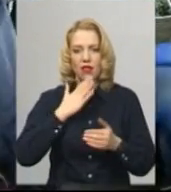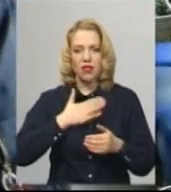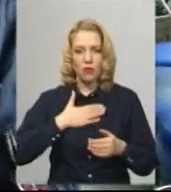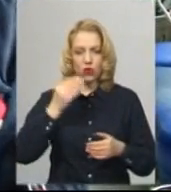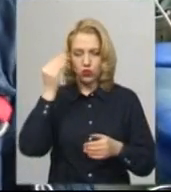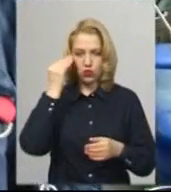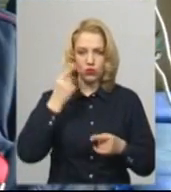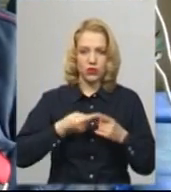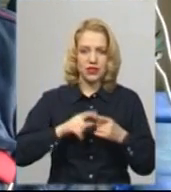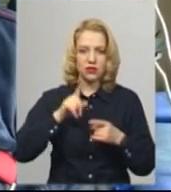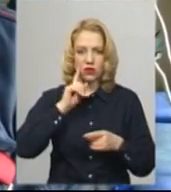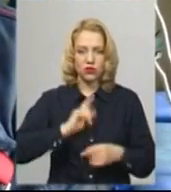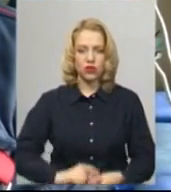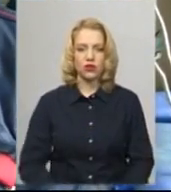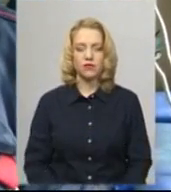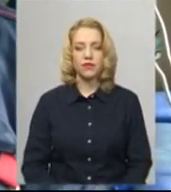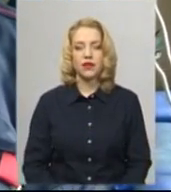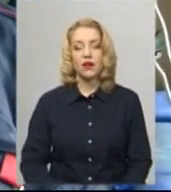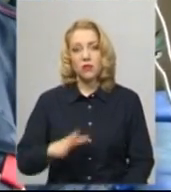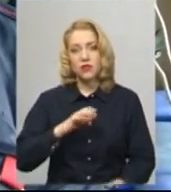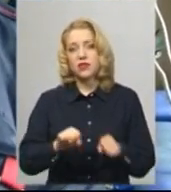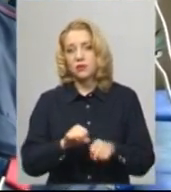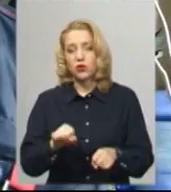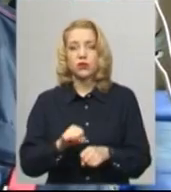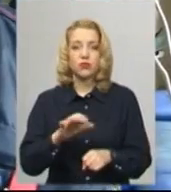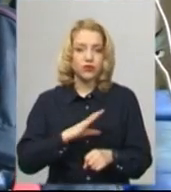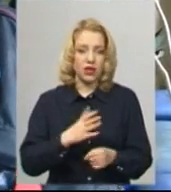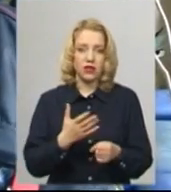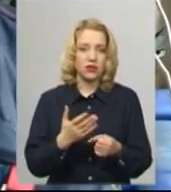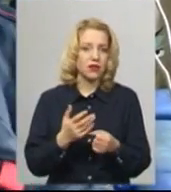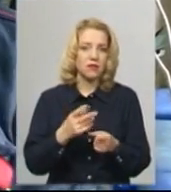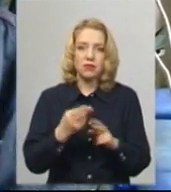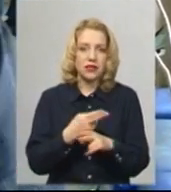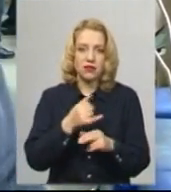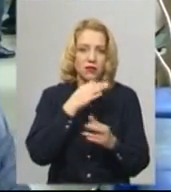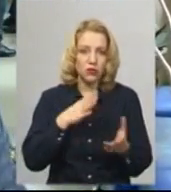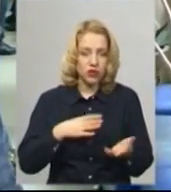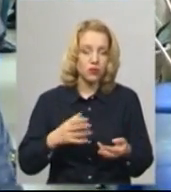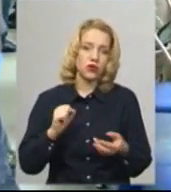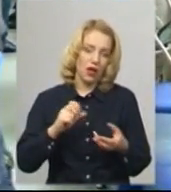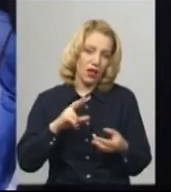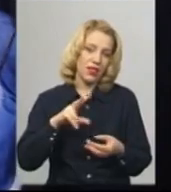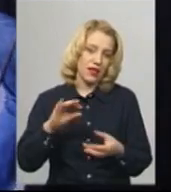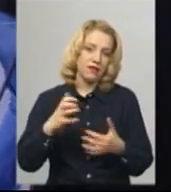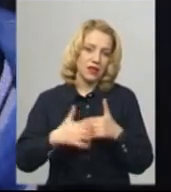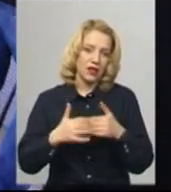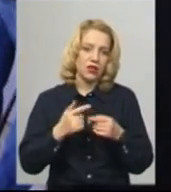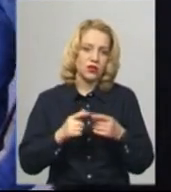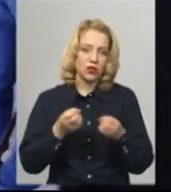зручно. Збої бувають, без збої не може бути, але в середньому це добре, нормально.